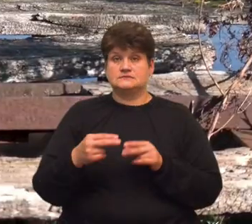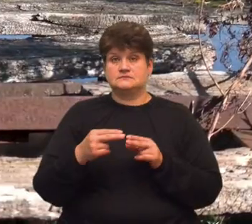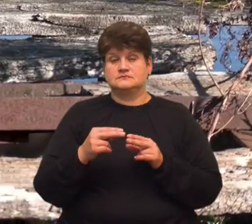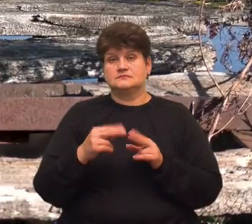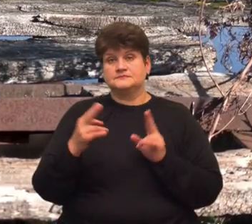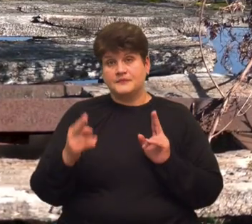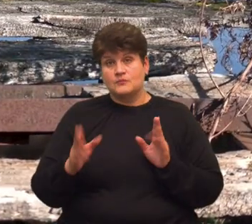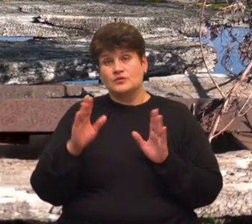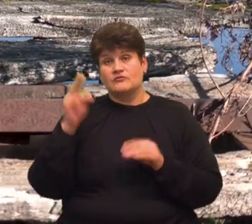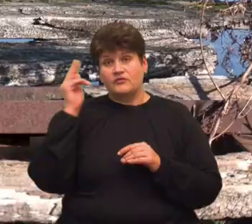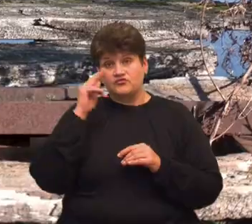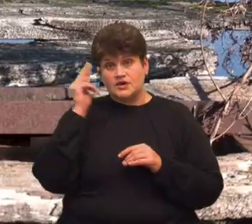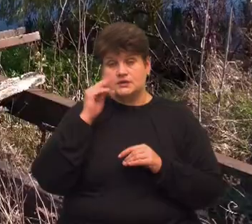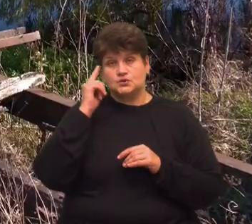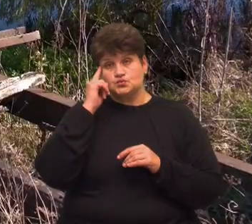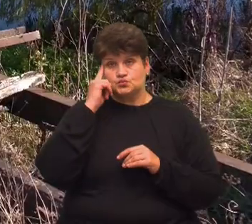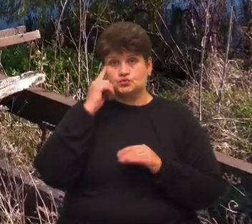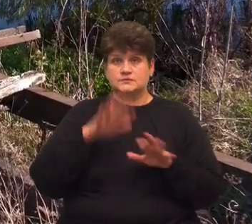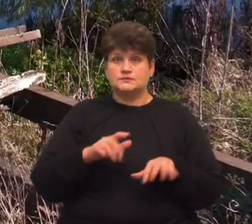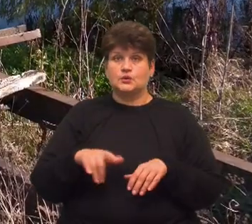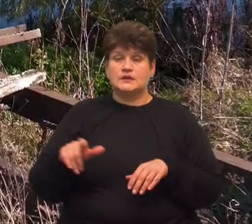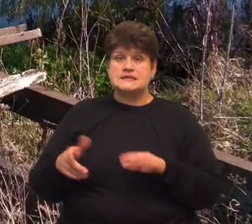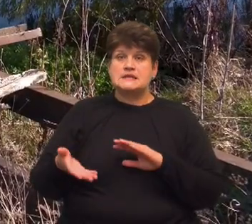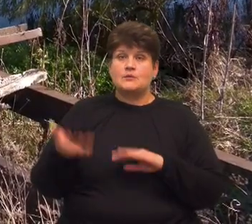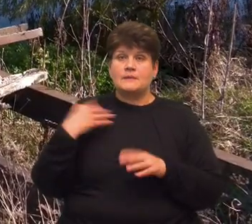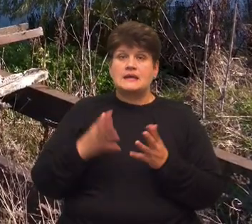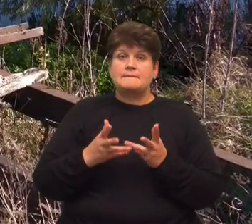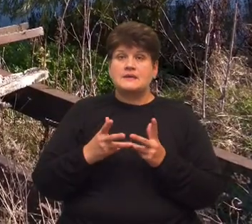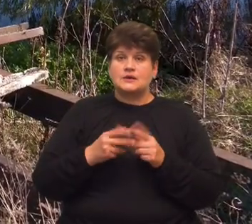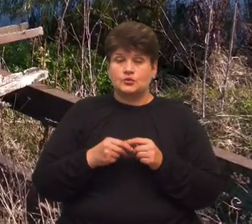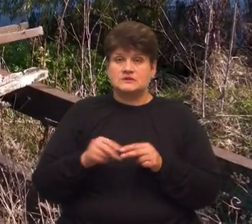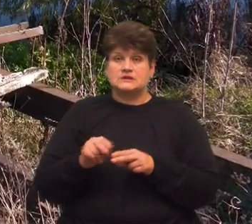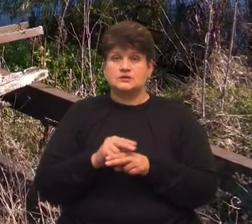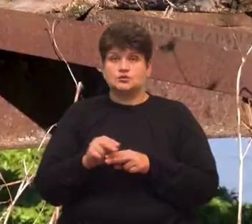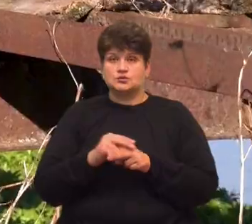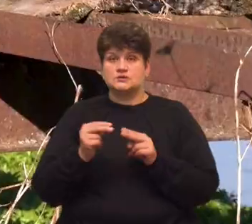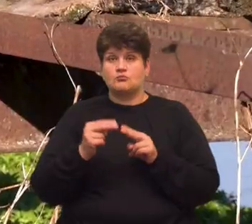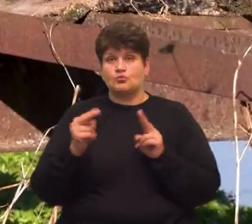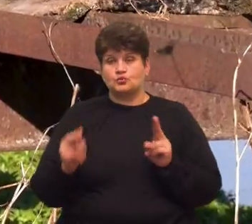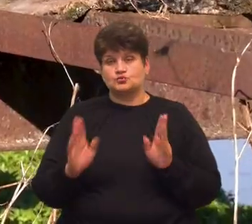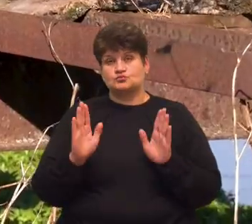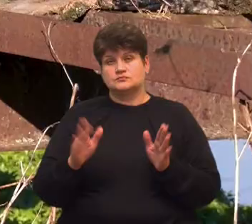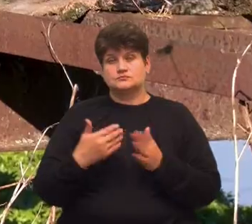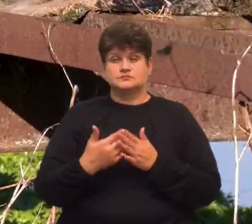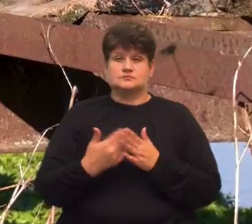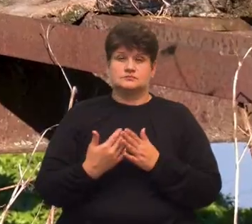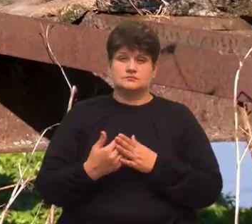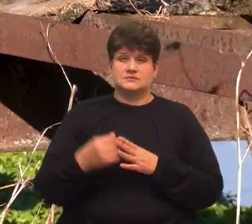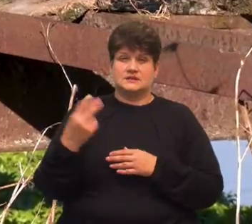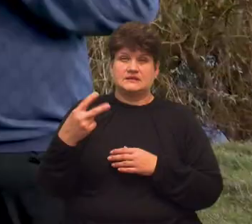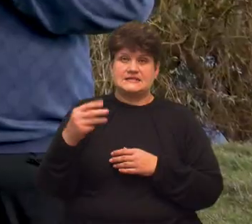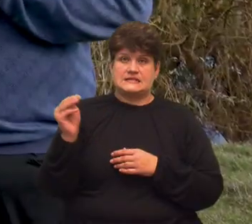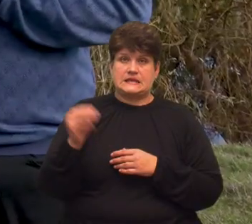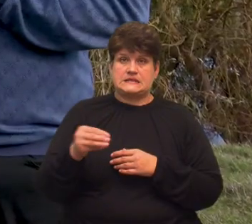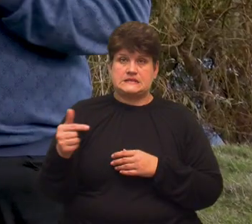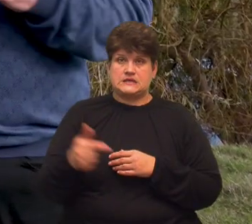ситуацію та думку місцевих жителів. За попередніми підрахунками, реконструкція мосту обійдеться громаді приблизно у 20 тисяч